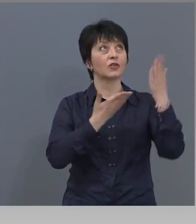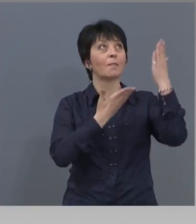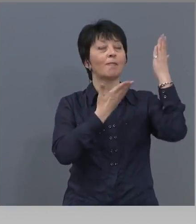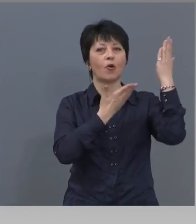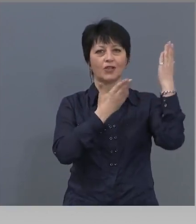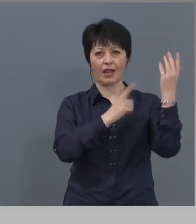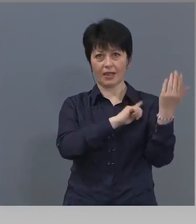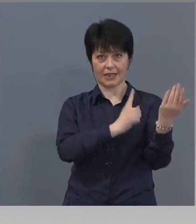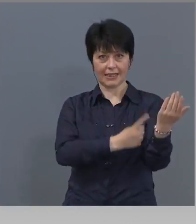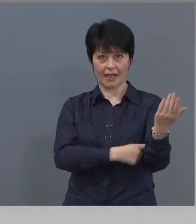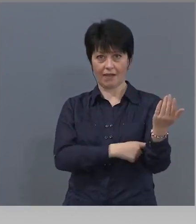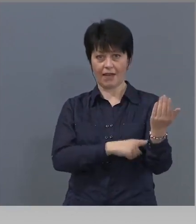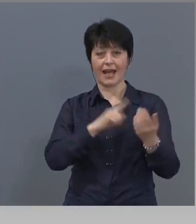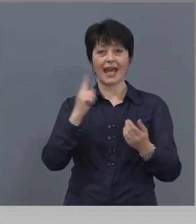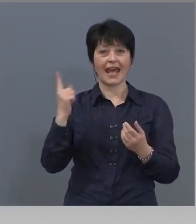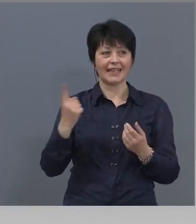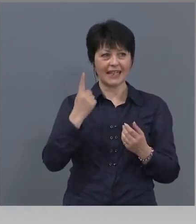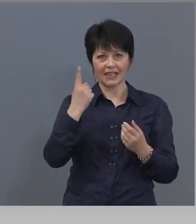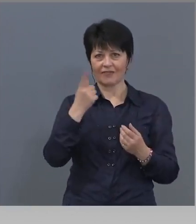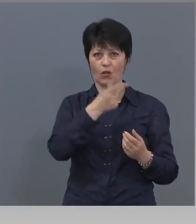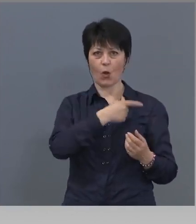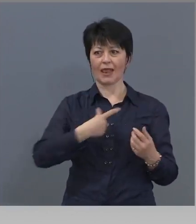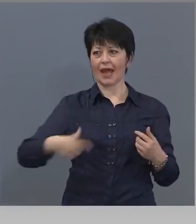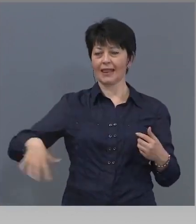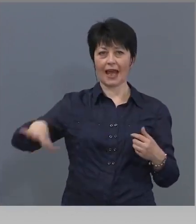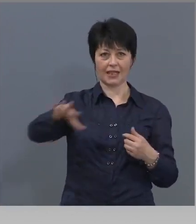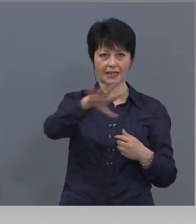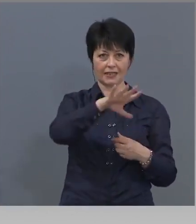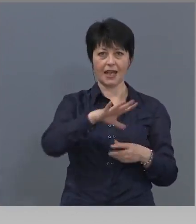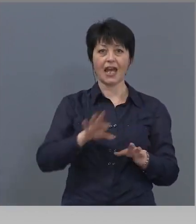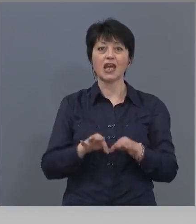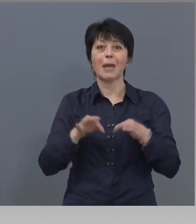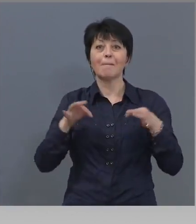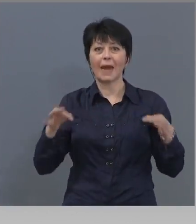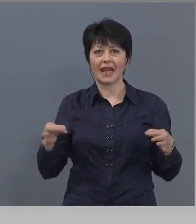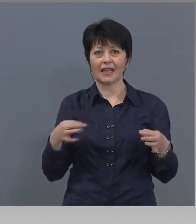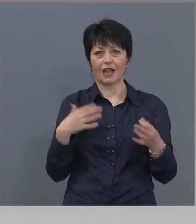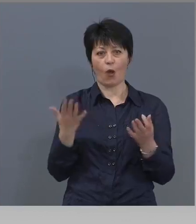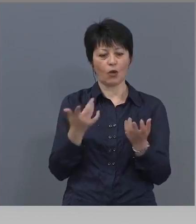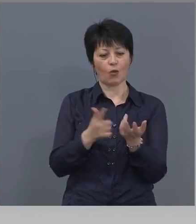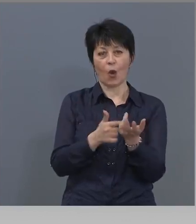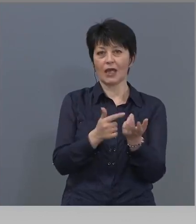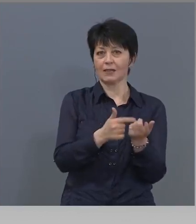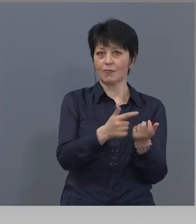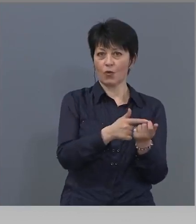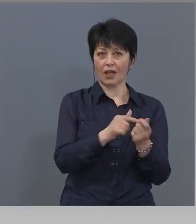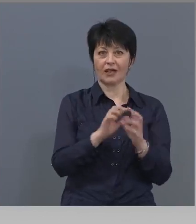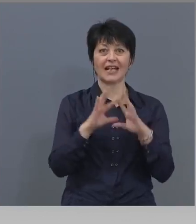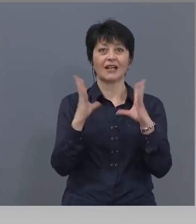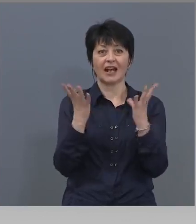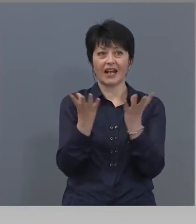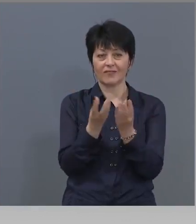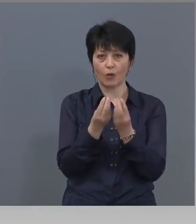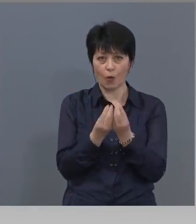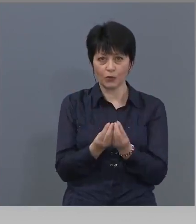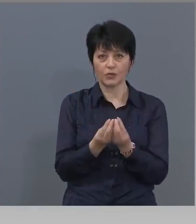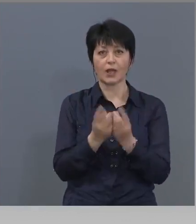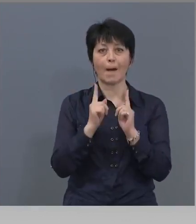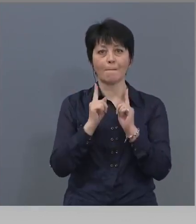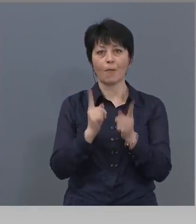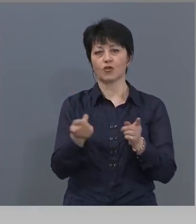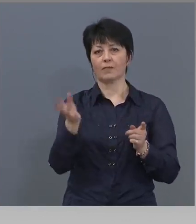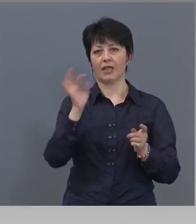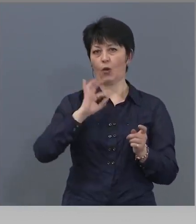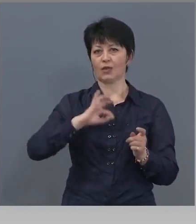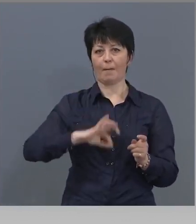сила, единството на нацията и мерките, които изброих, като съвкупност, мога да успеем.